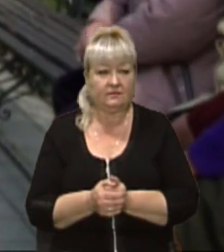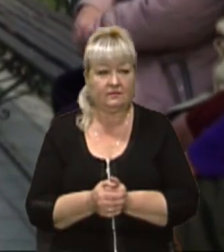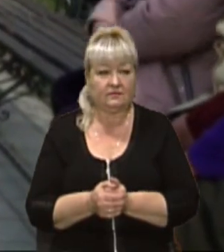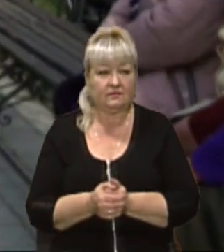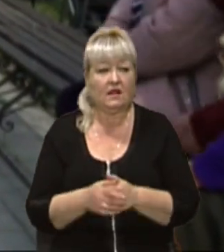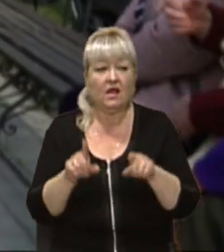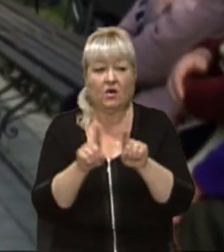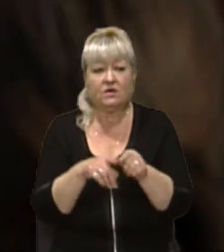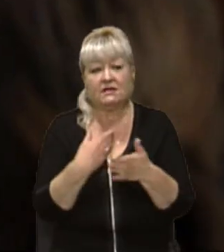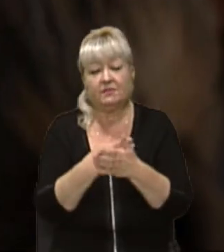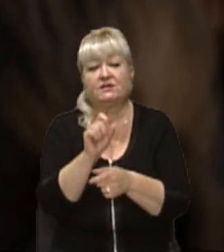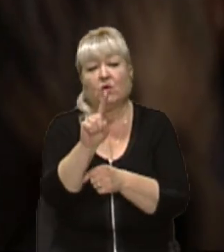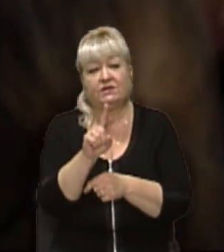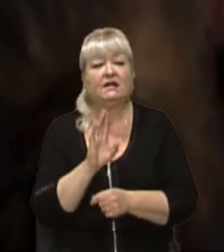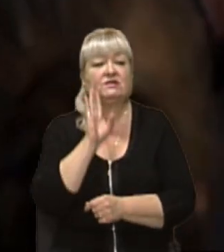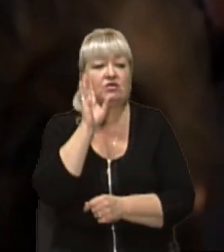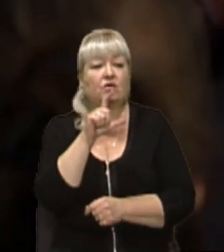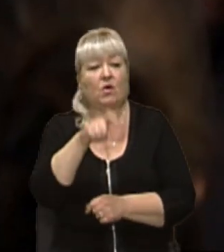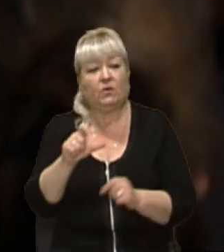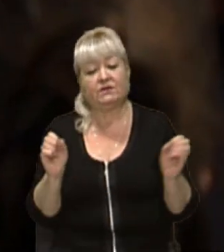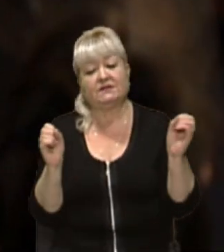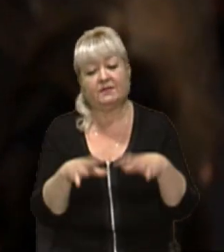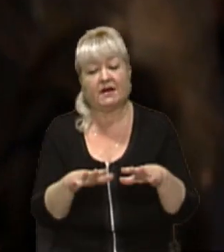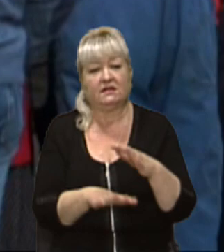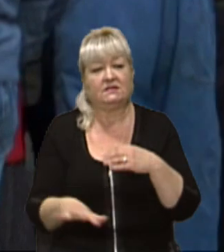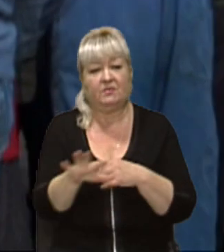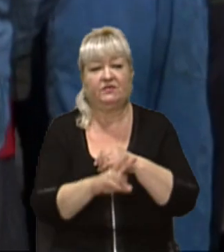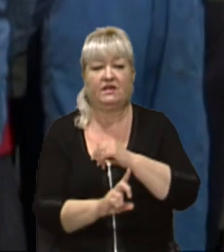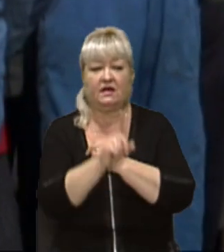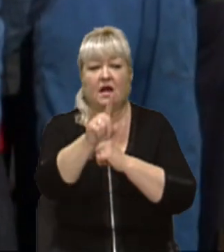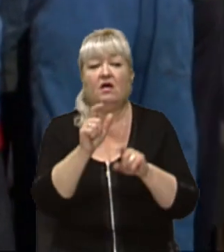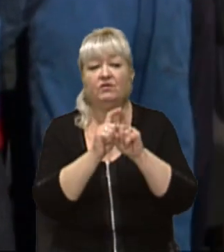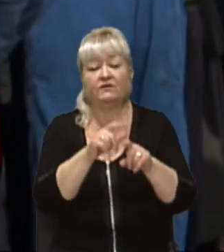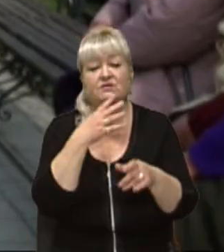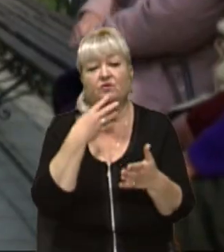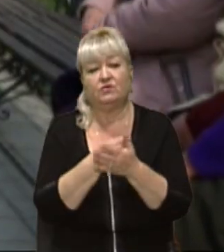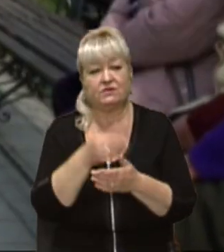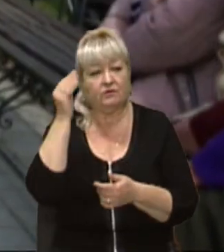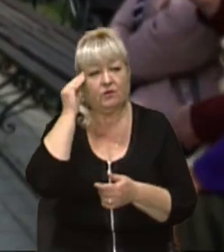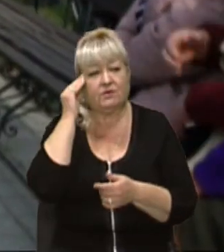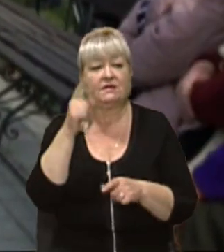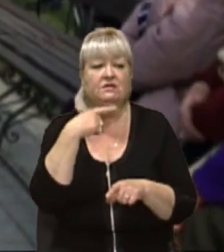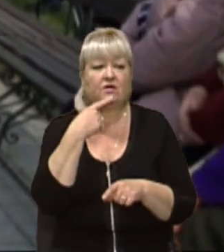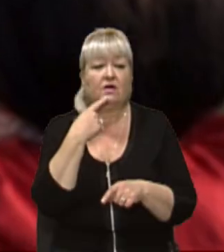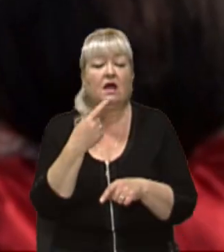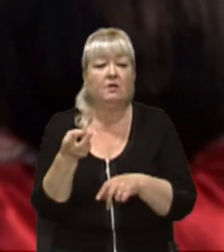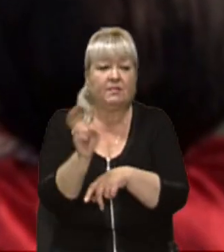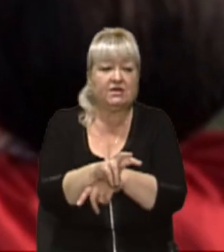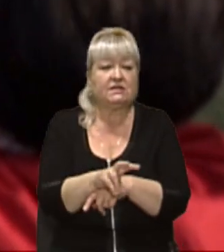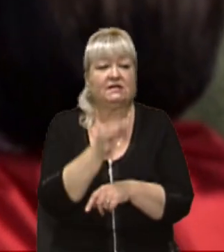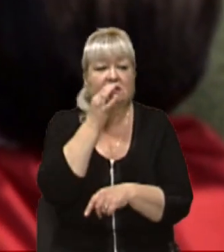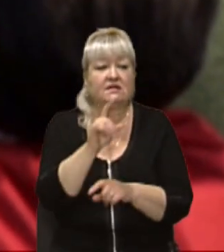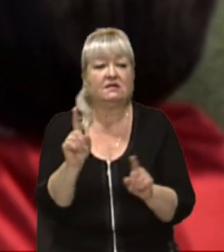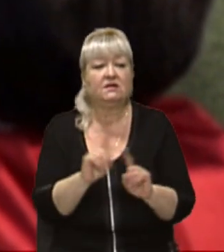Ось так близько 11-ї ранку люди зібрались на подвір'ї храму. Вони висловлюють свою позицію. Кажуть, вийшли сказати, що